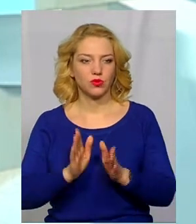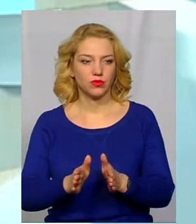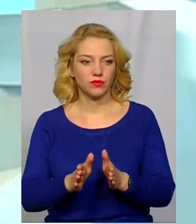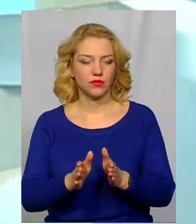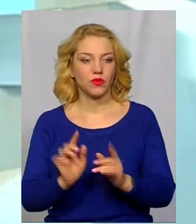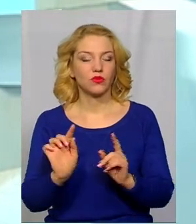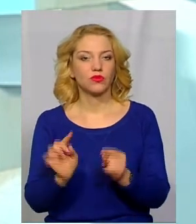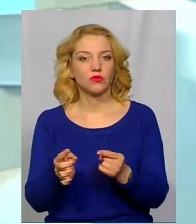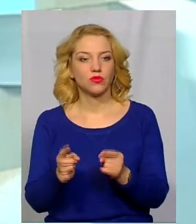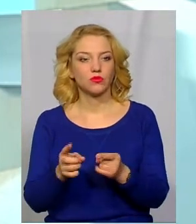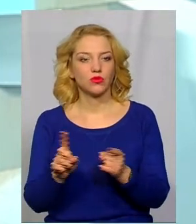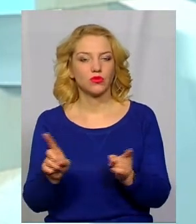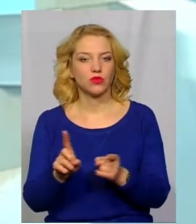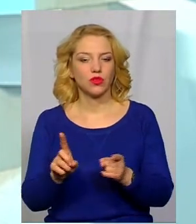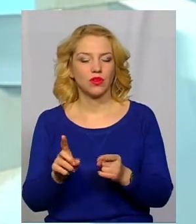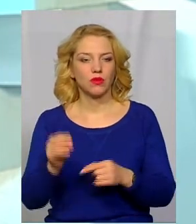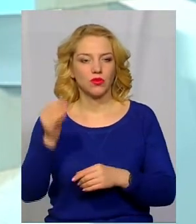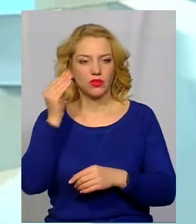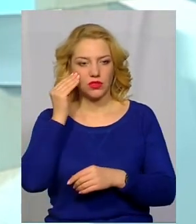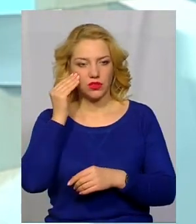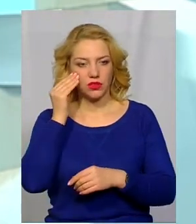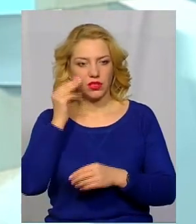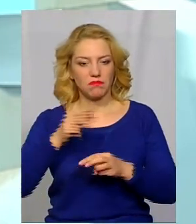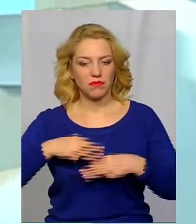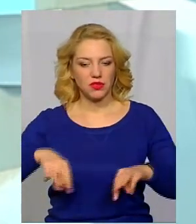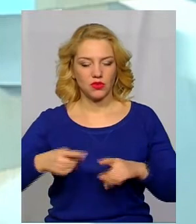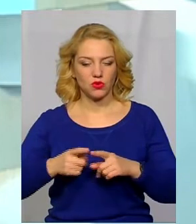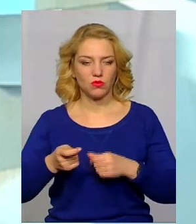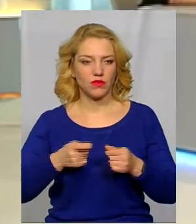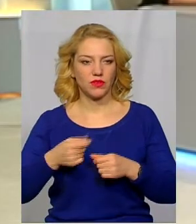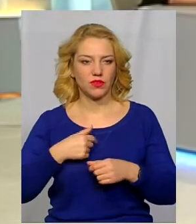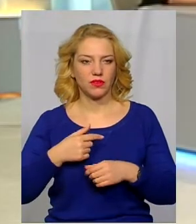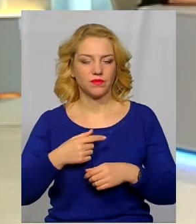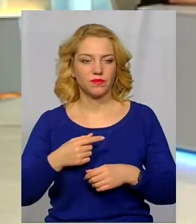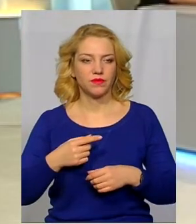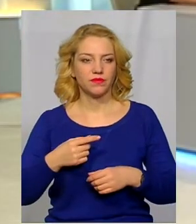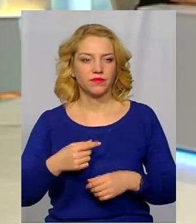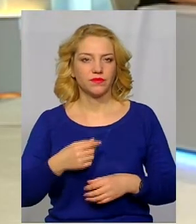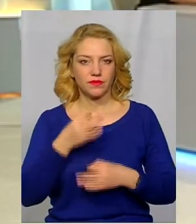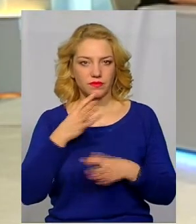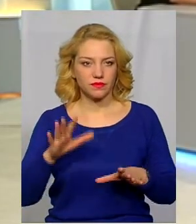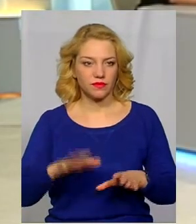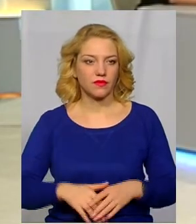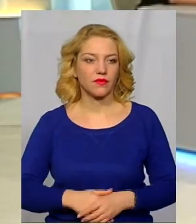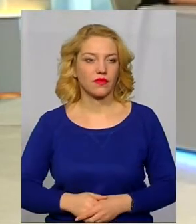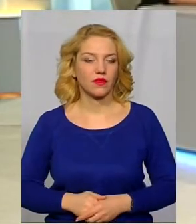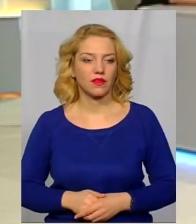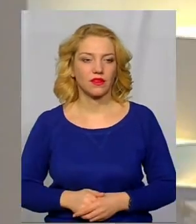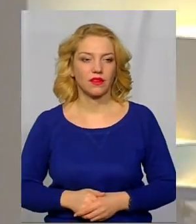вчиняти. Тому що позиція керівництва цього управління мені не зовсім зрозуміла. Дякую вам за конкретні приклади.